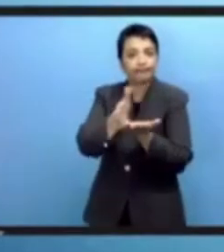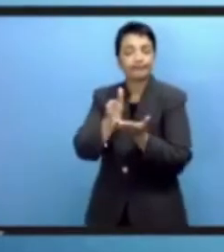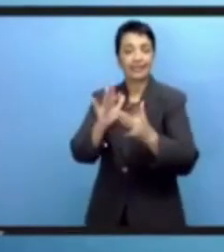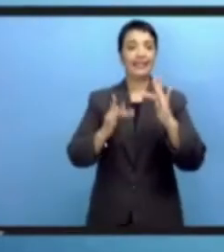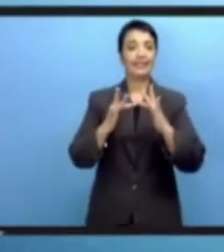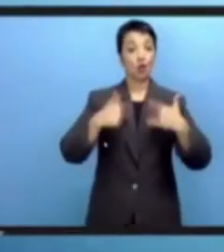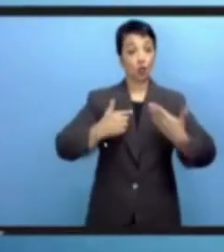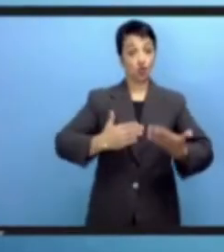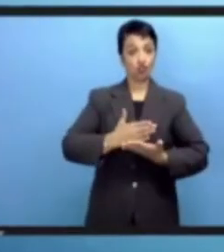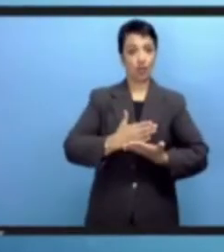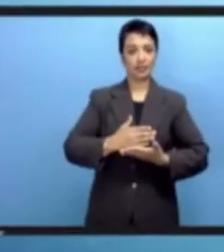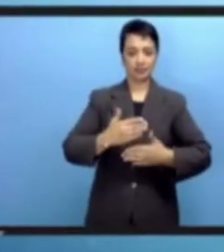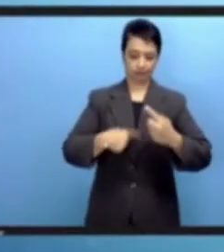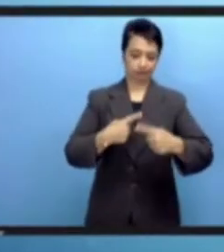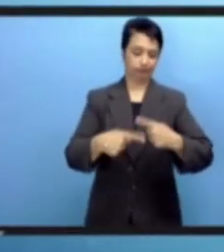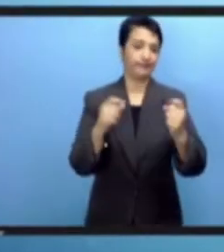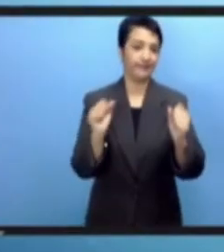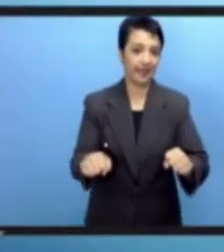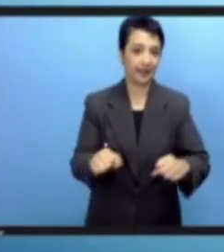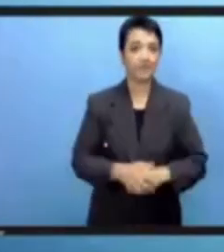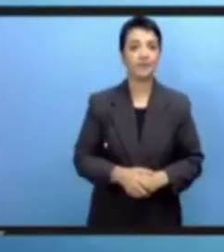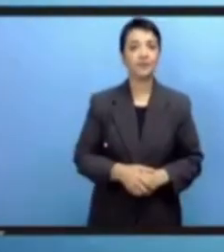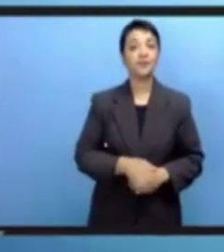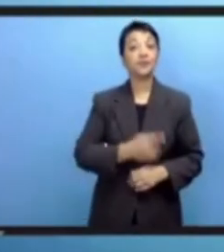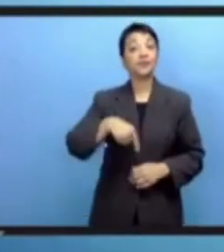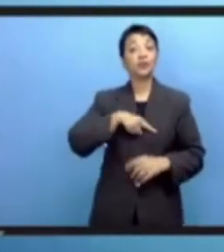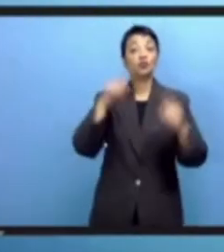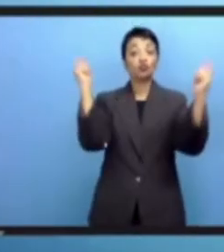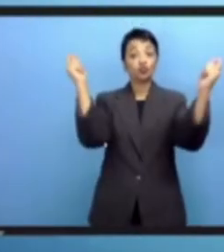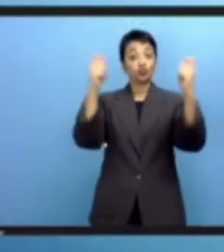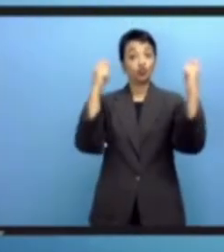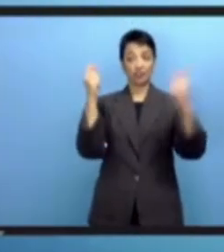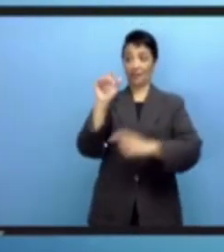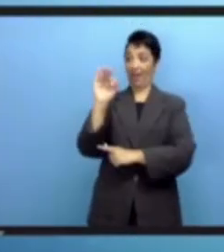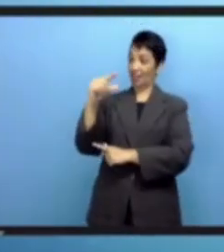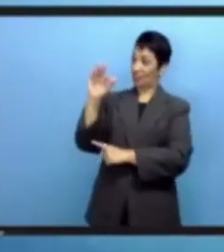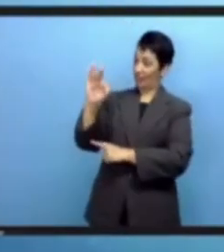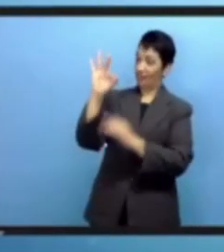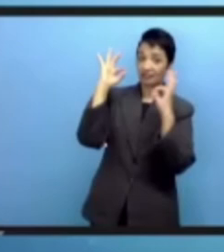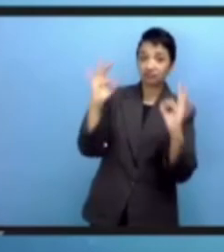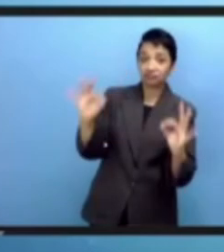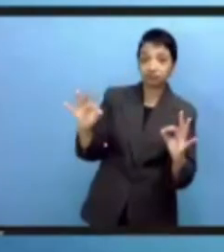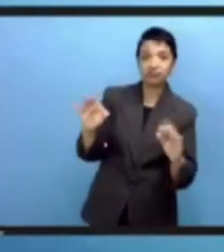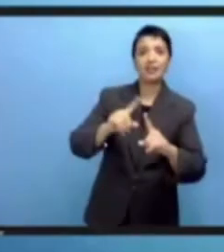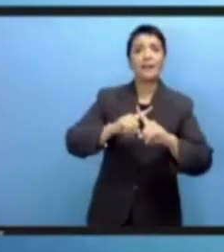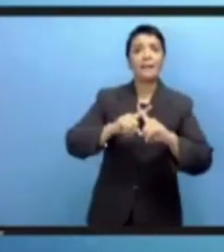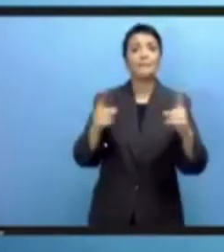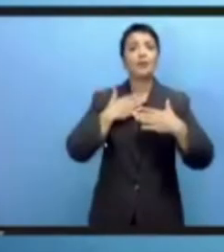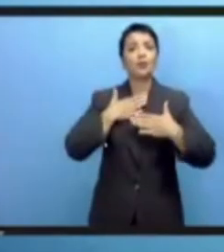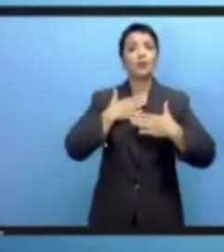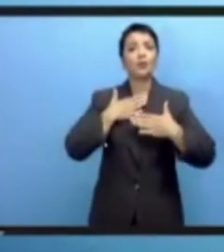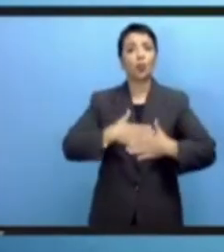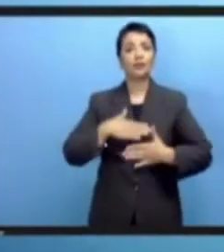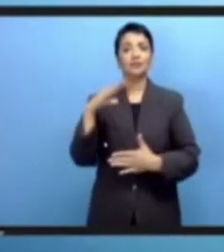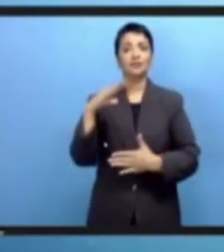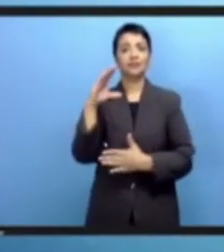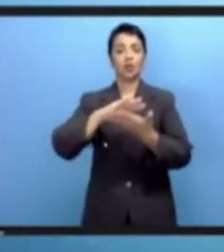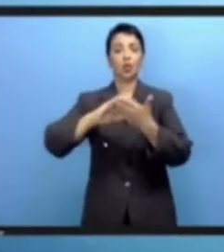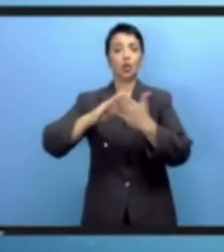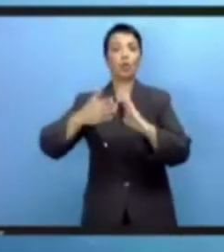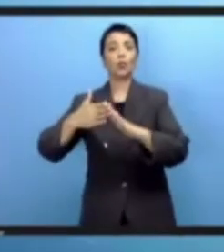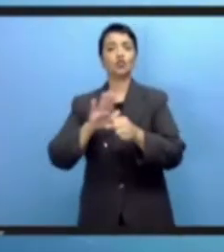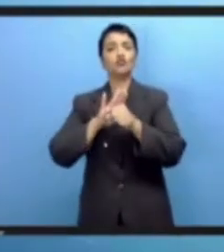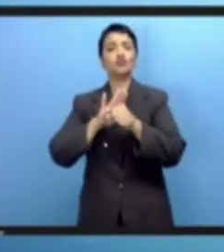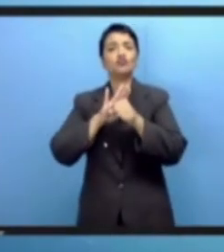إنترنت مفتوح وآمن حتى نتمكن من التمتع بحقوقنا الأساسية بينما نحن نحتفل بمنتدى حوكمة الإنترنت